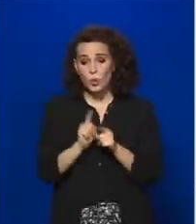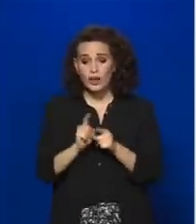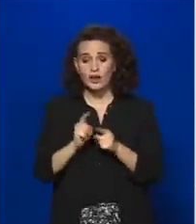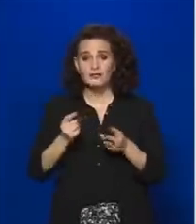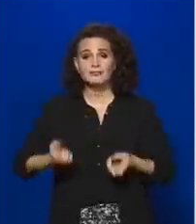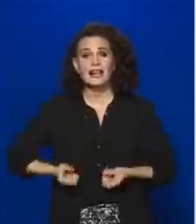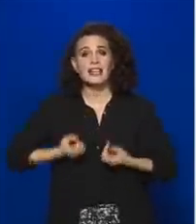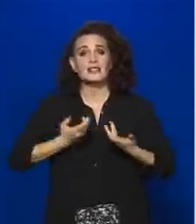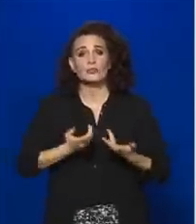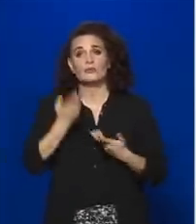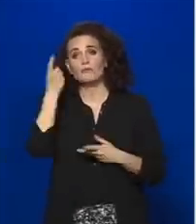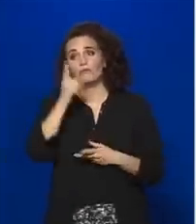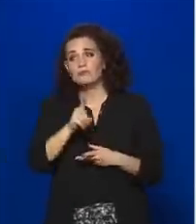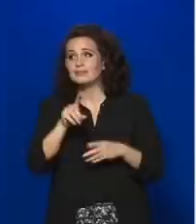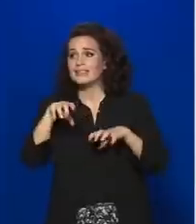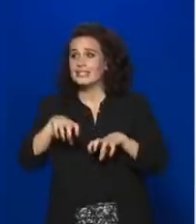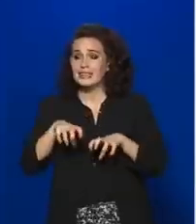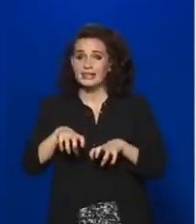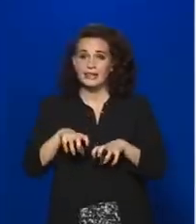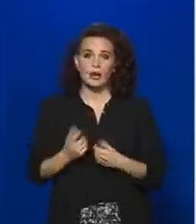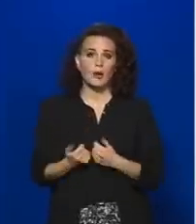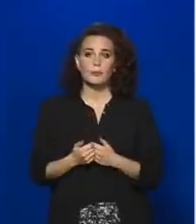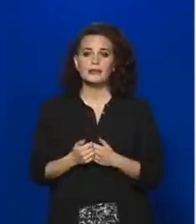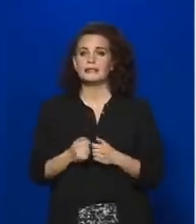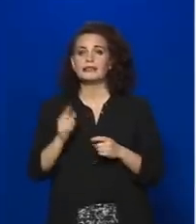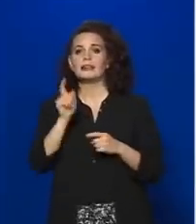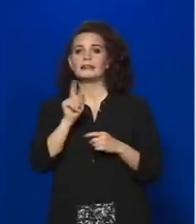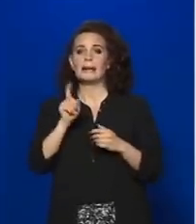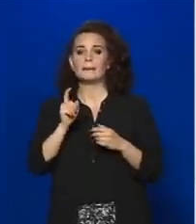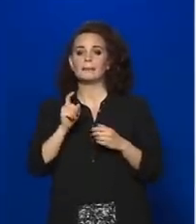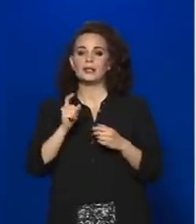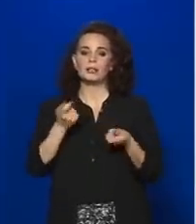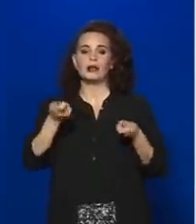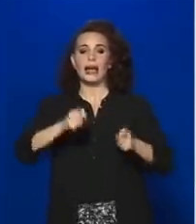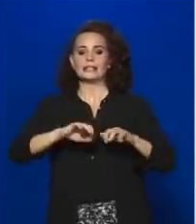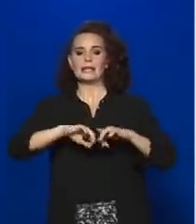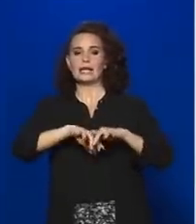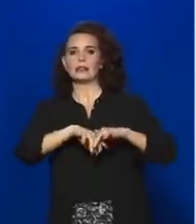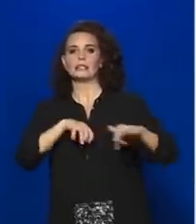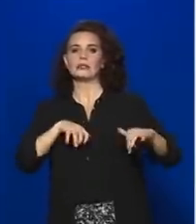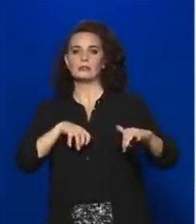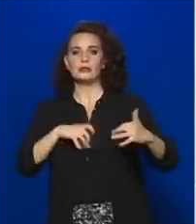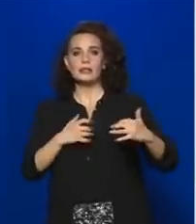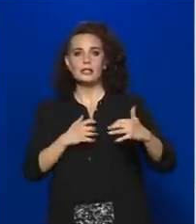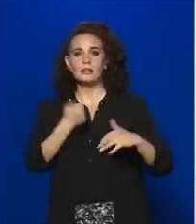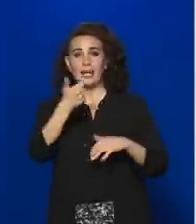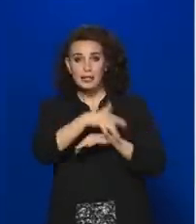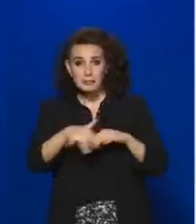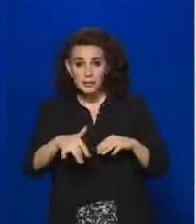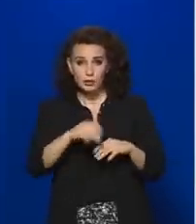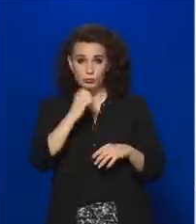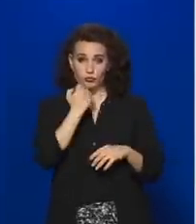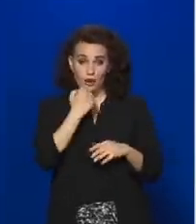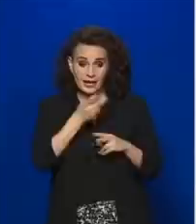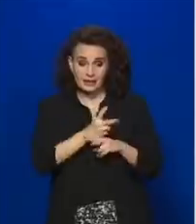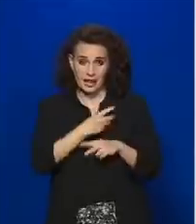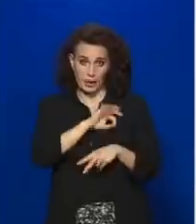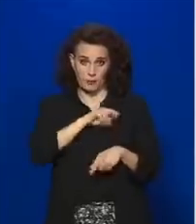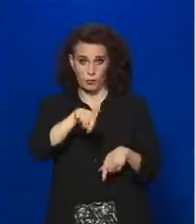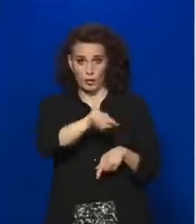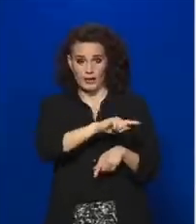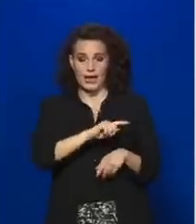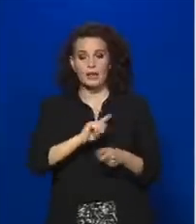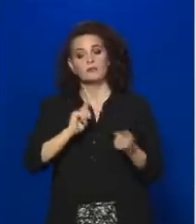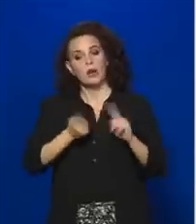egy országnak tenni, ami nem elidegeníti tőle az ott élő több, mint egy millió saját állampolgárát, hanem ami a